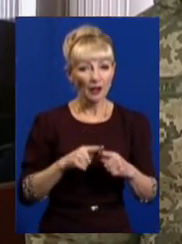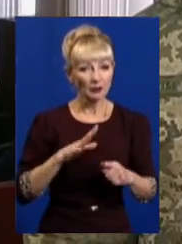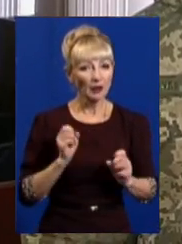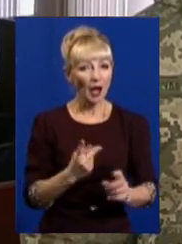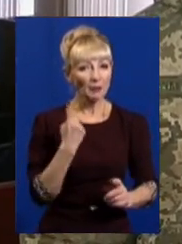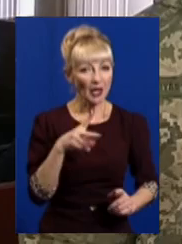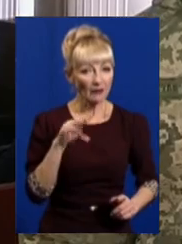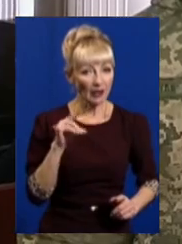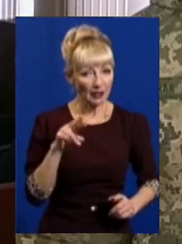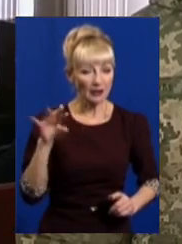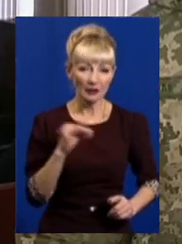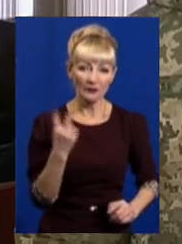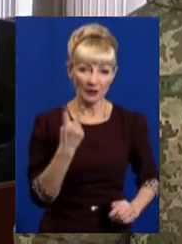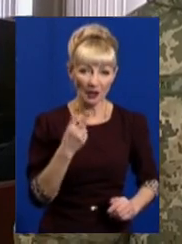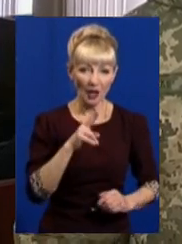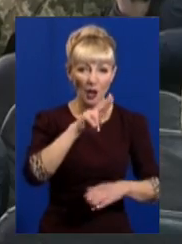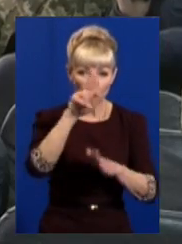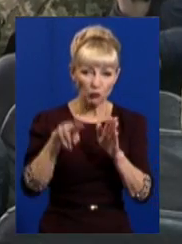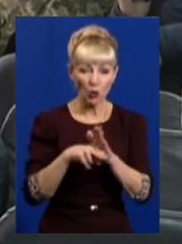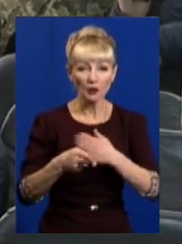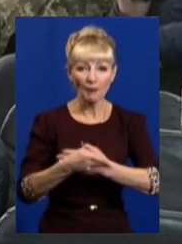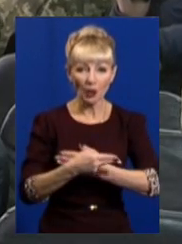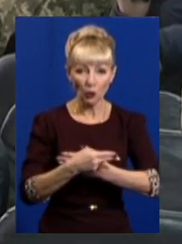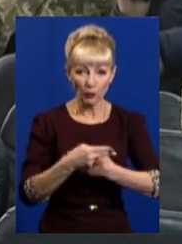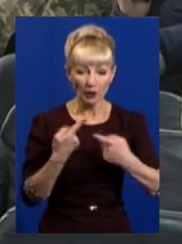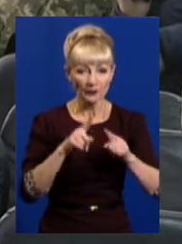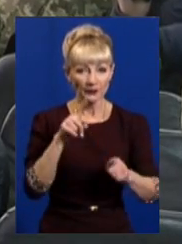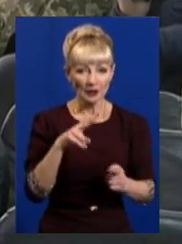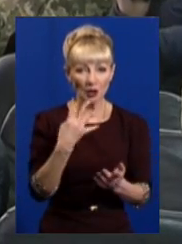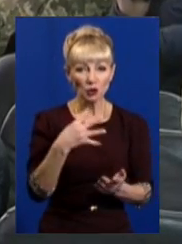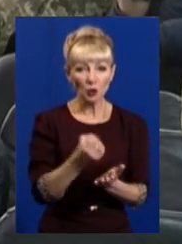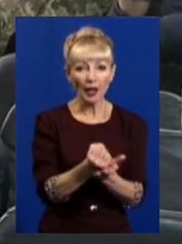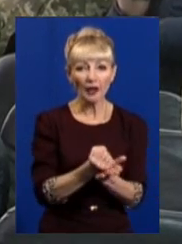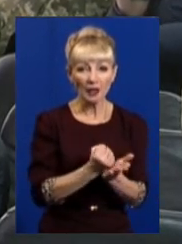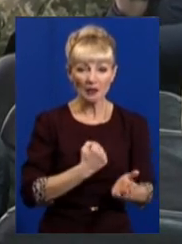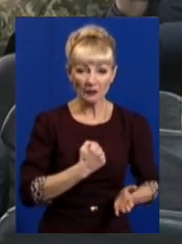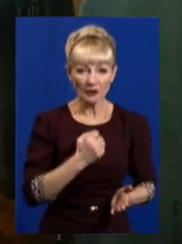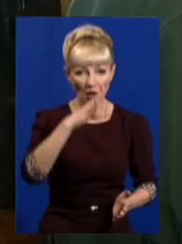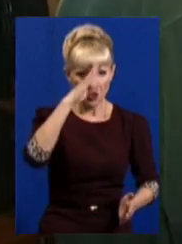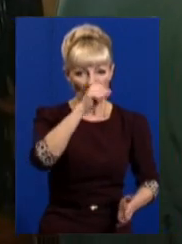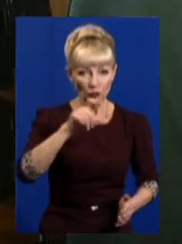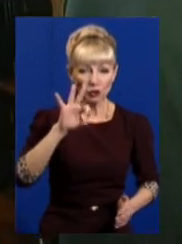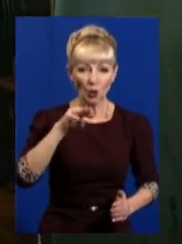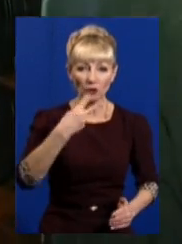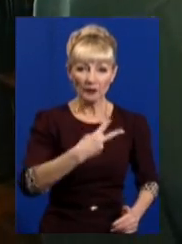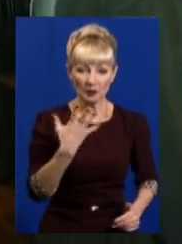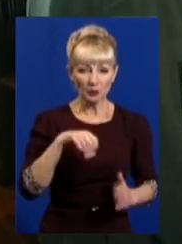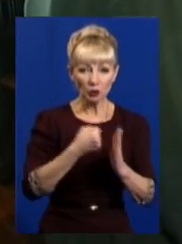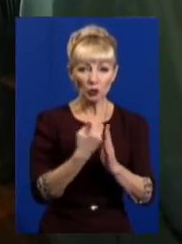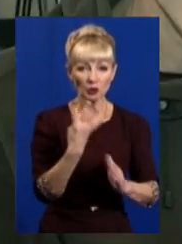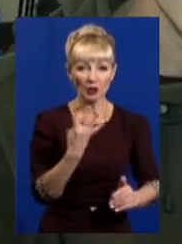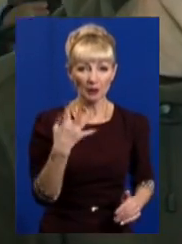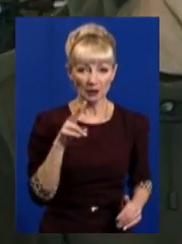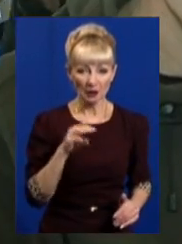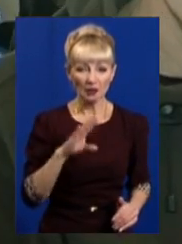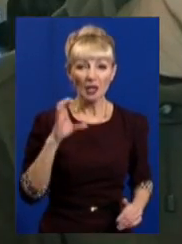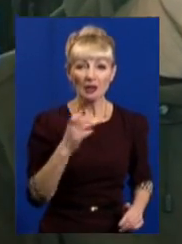друга лінія під Маріуполем. У цьому залі 40 резервістів. Це чоловіки віком від 25 до 45 років.